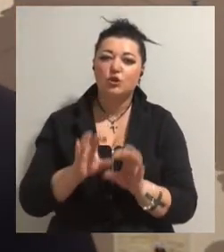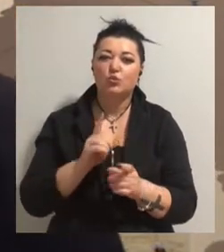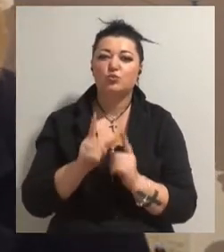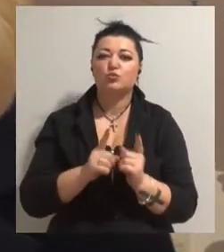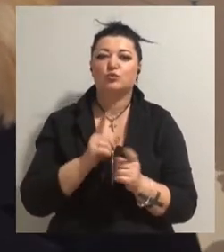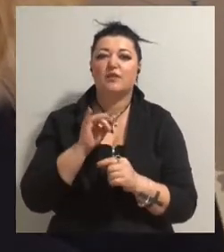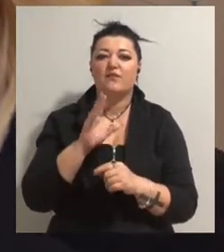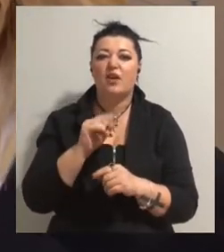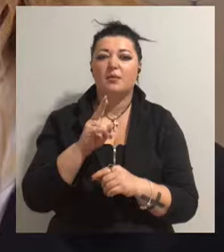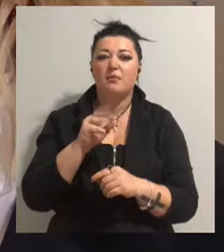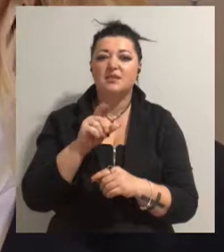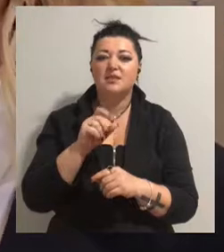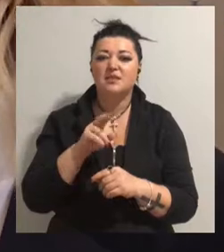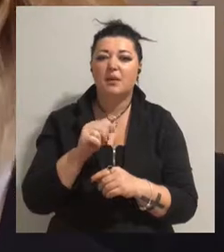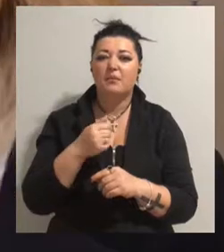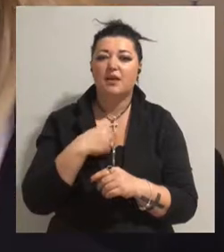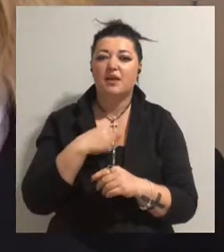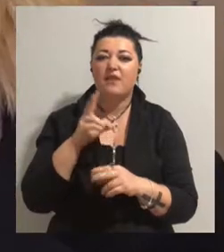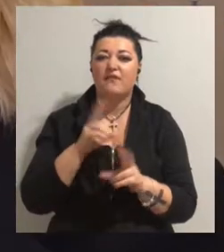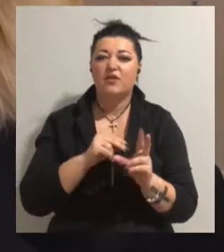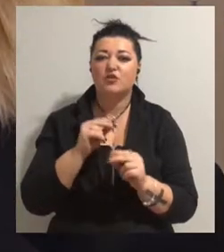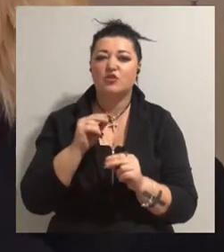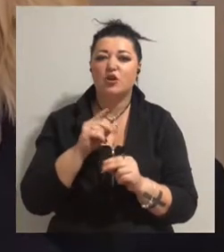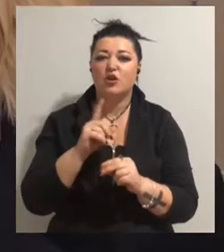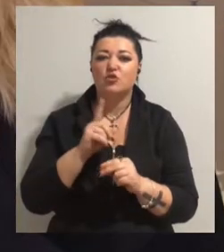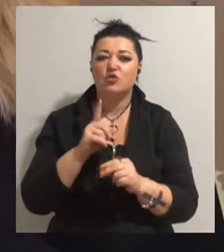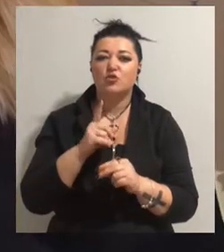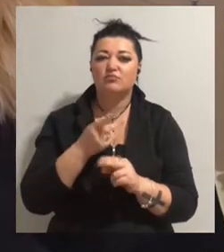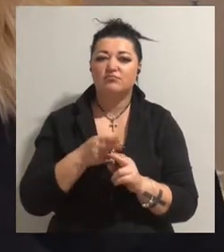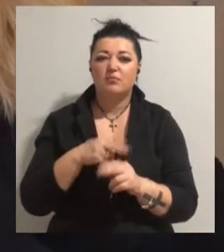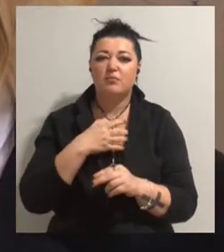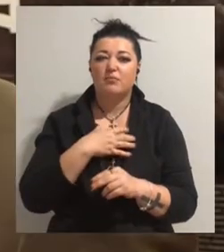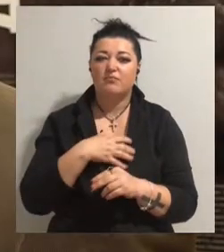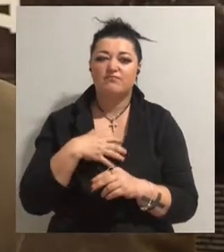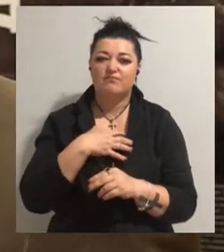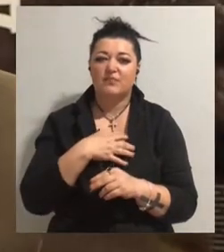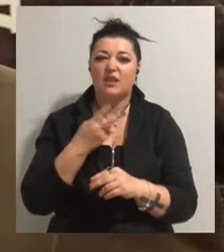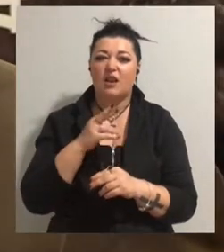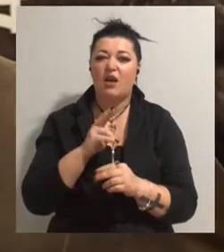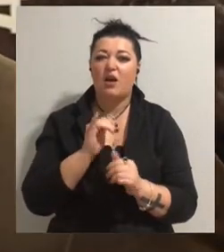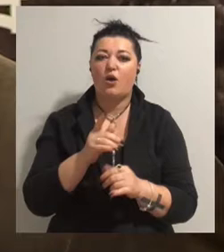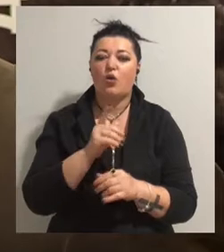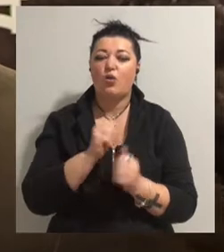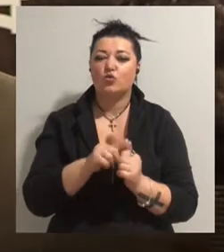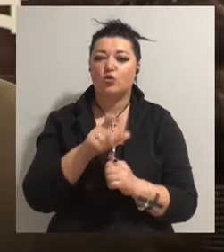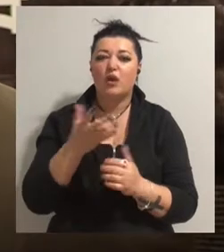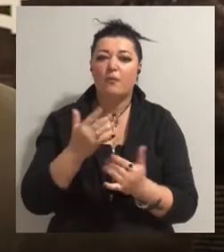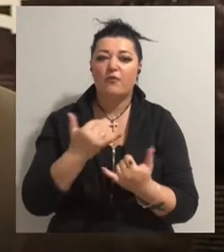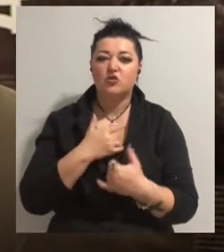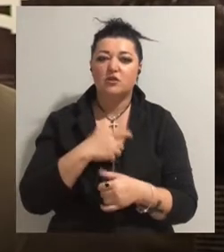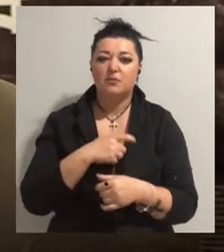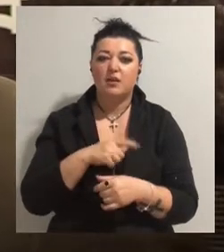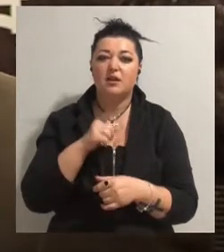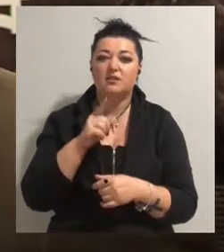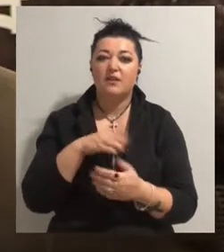вважаю, що ці знання є важливими для кожної людини, яка поважає себе. Ця виставка, вона представлена постатям,